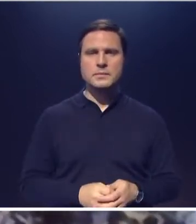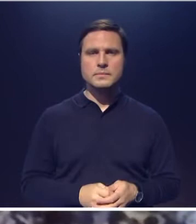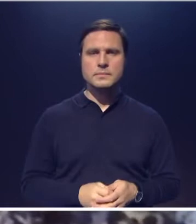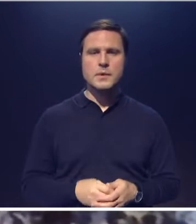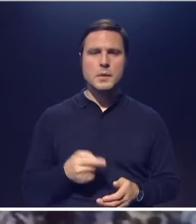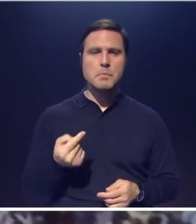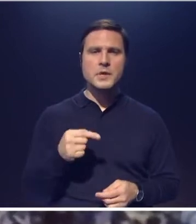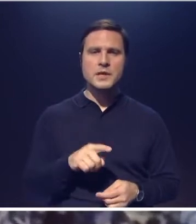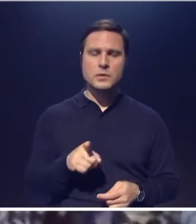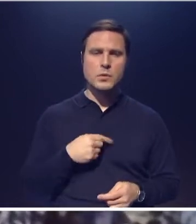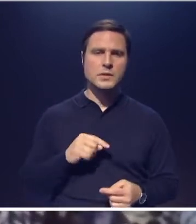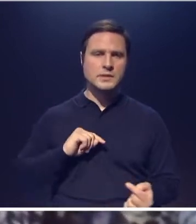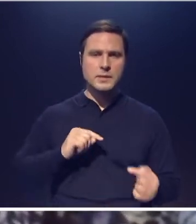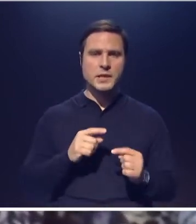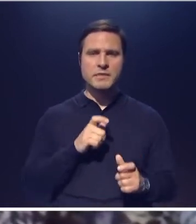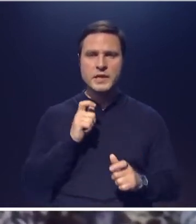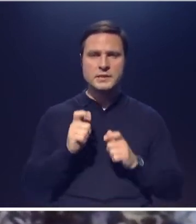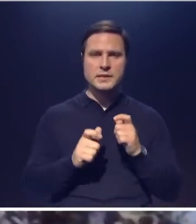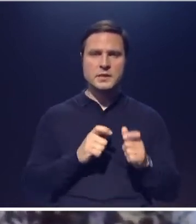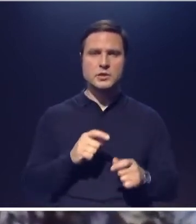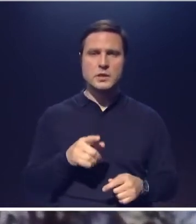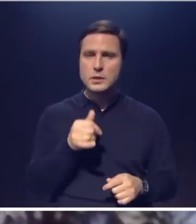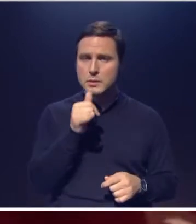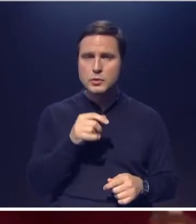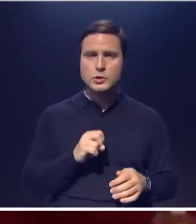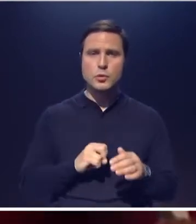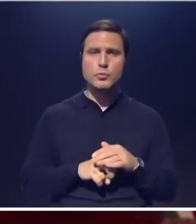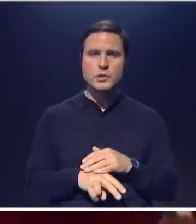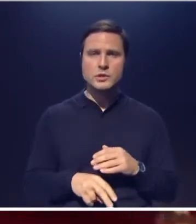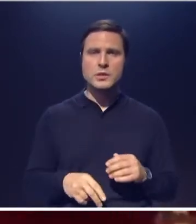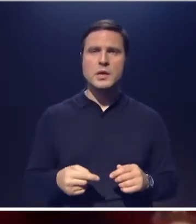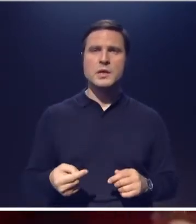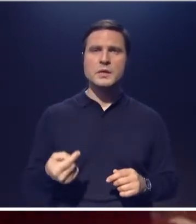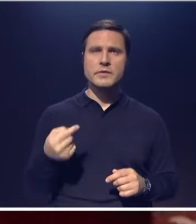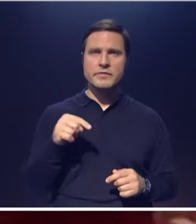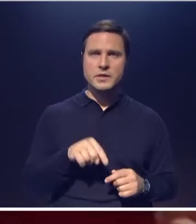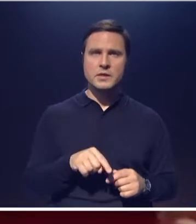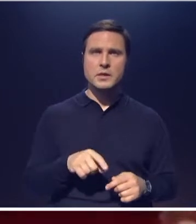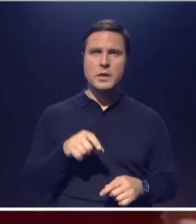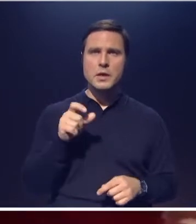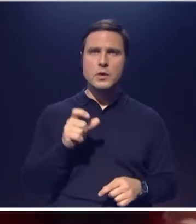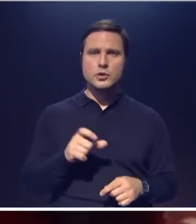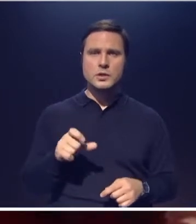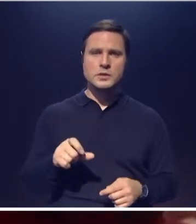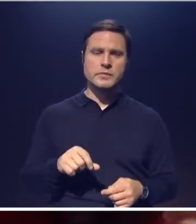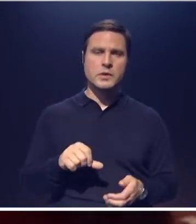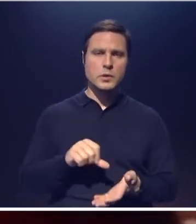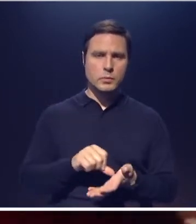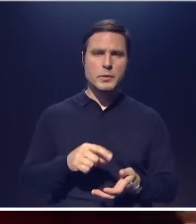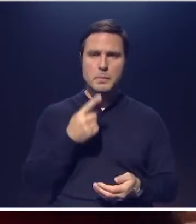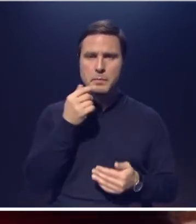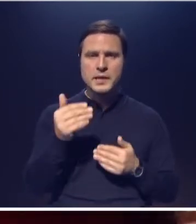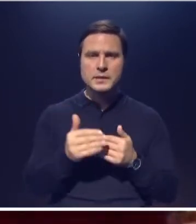а при этом он сопротивляется и кричит, но он не может убежать. А если еще в этом участвуют люди близкие,